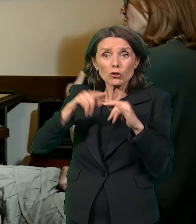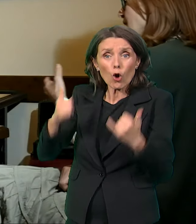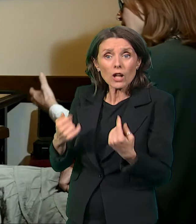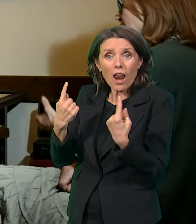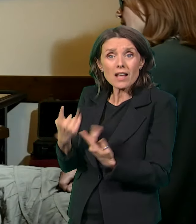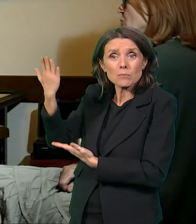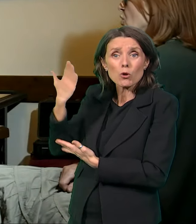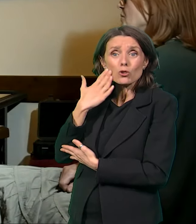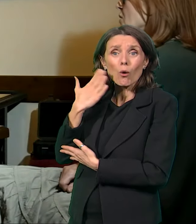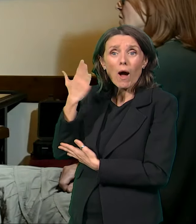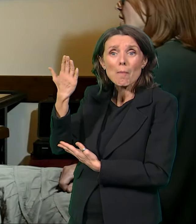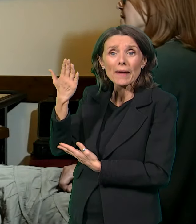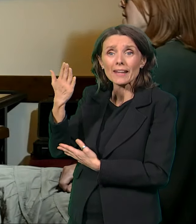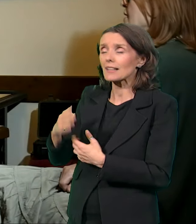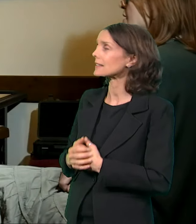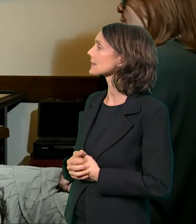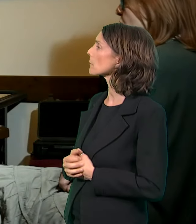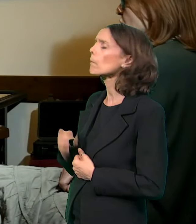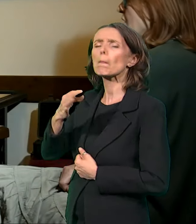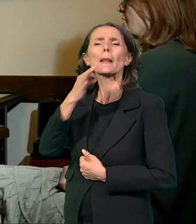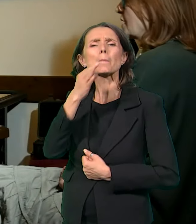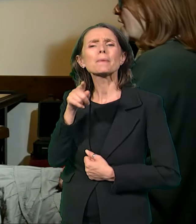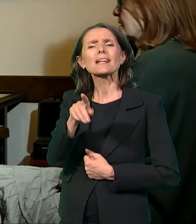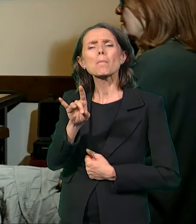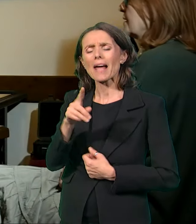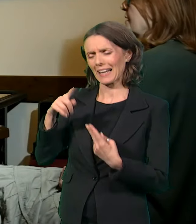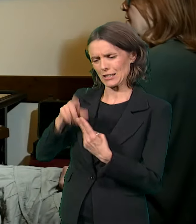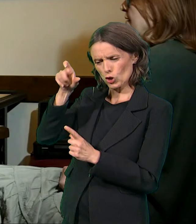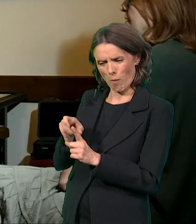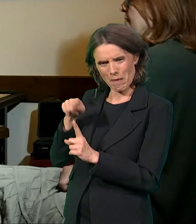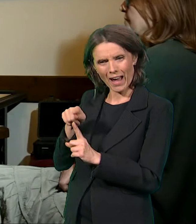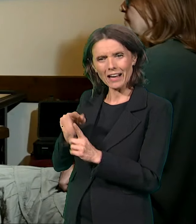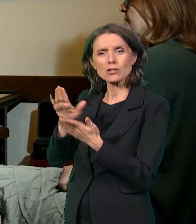praktično se naseljava u tom delu grada i počinje da gradi.